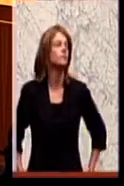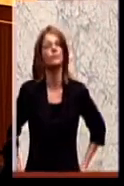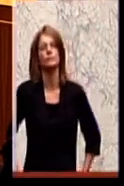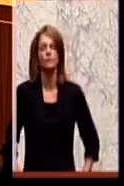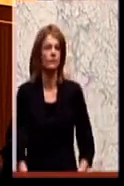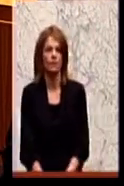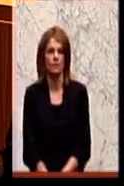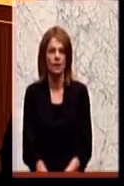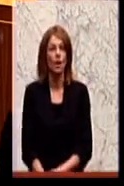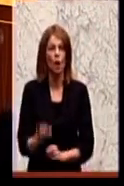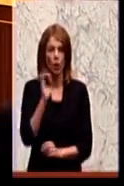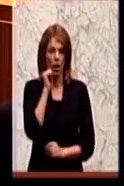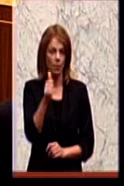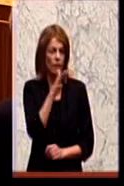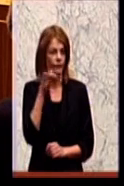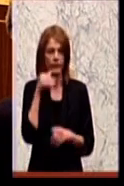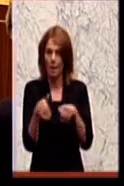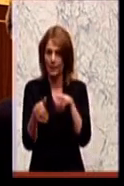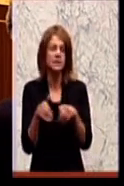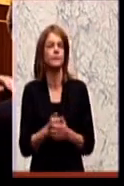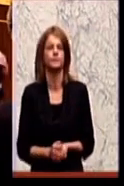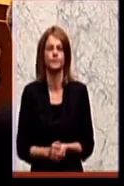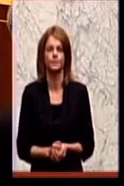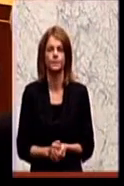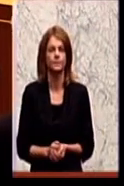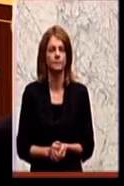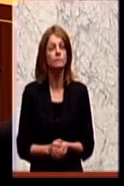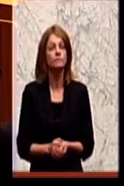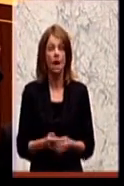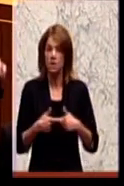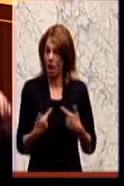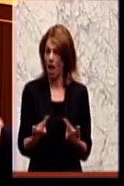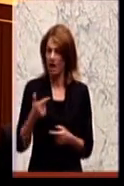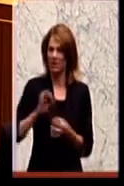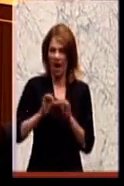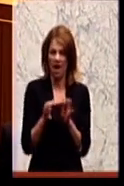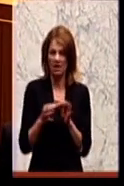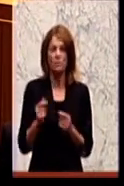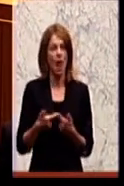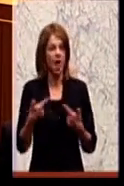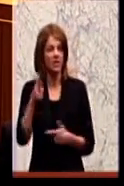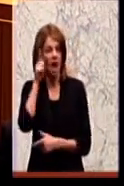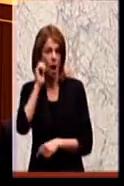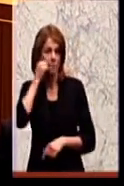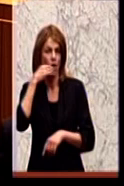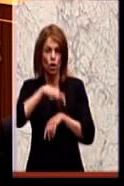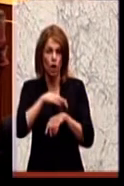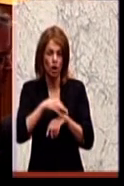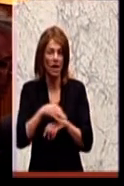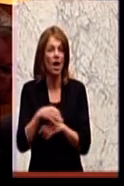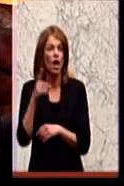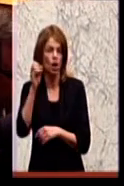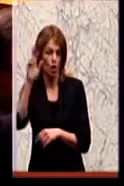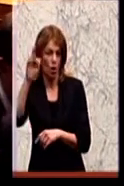Guten Morgen, Frau Minister. Das Land Kärnten mit Landeshauptmann Dr. Gerhard Dörfler hat